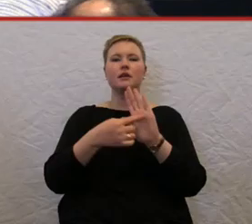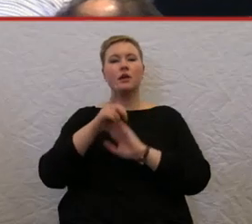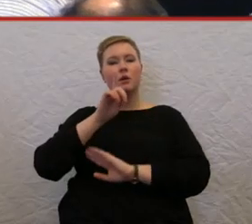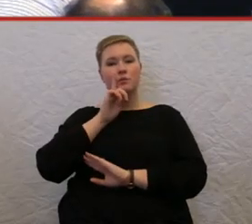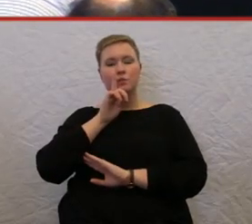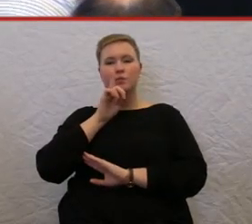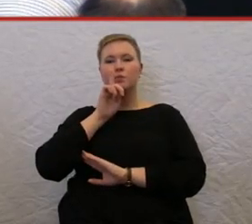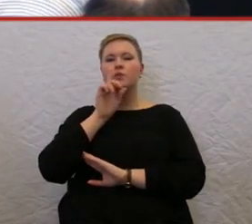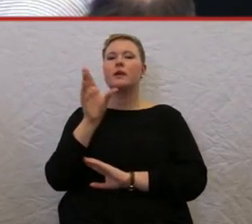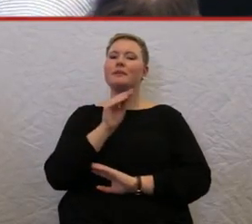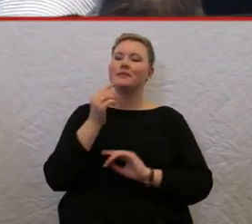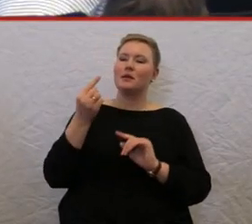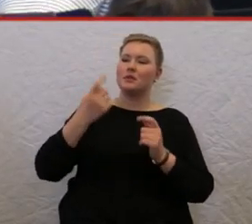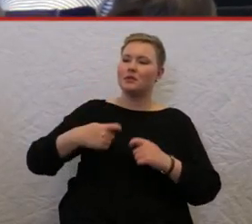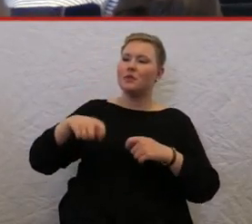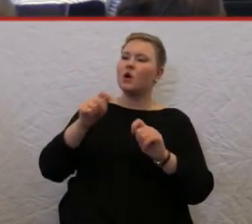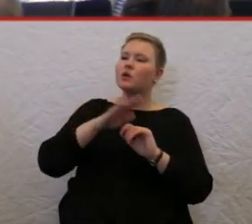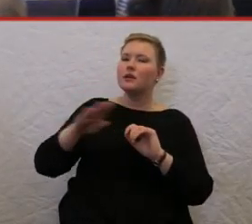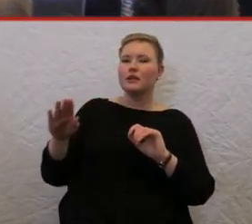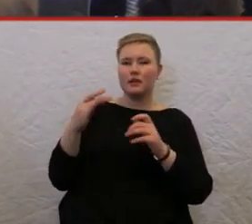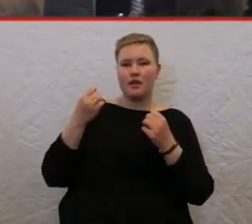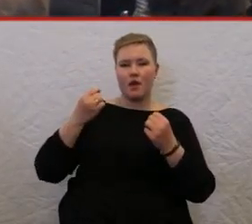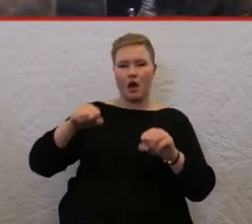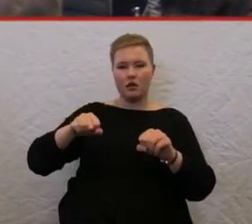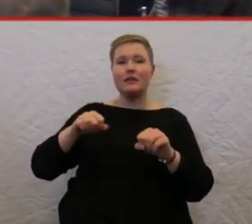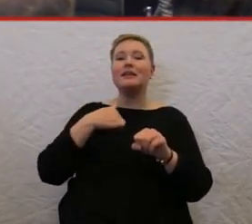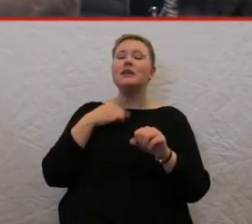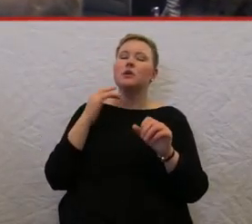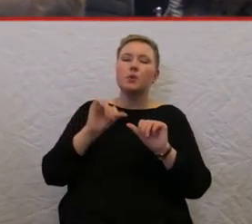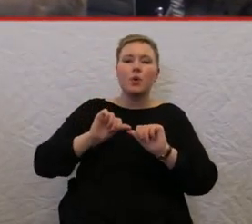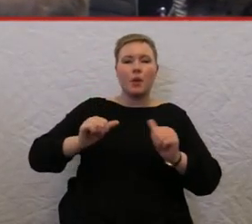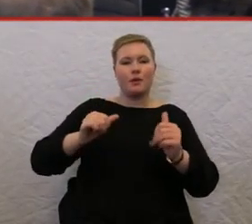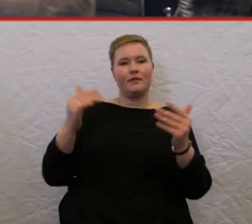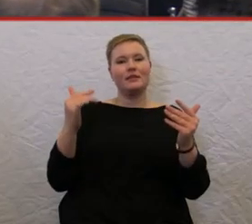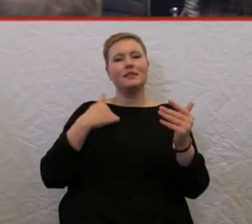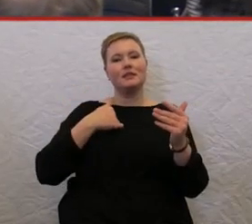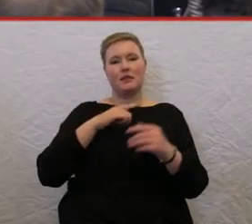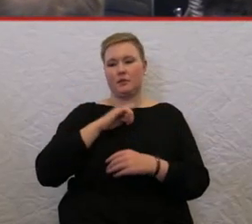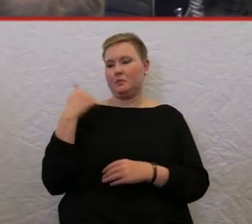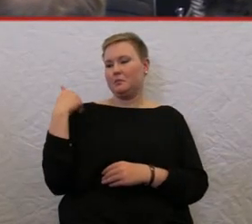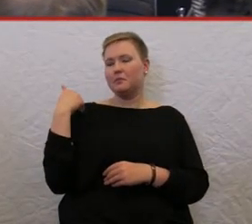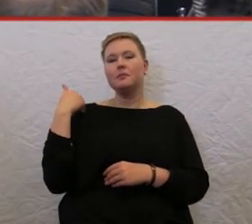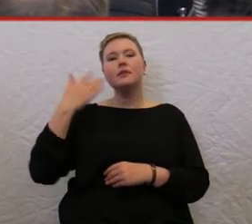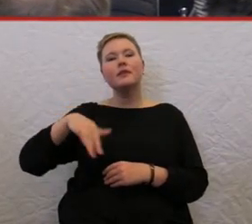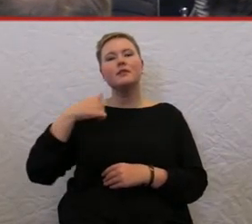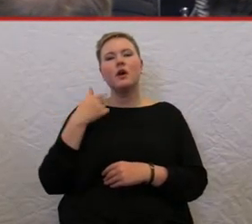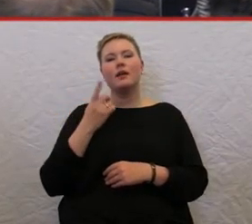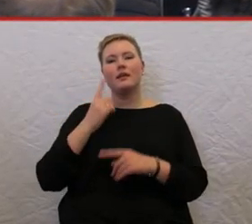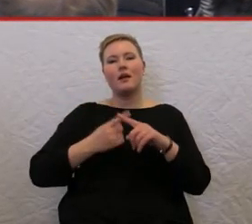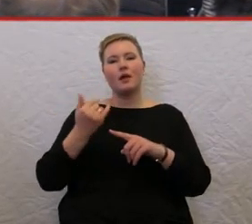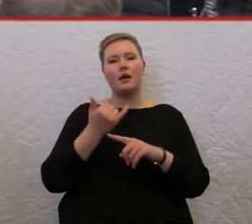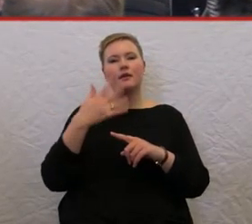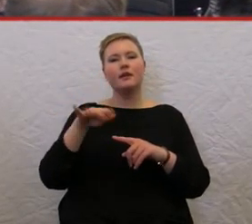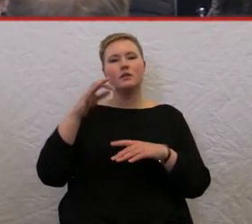mit dem selbstgebauten Kinderwagen, ich hatte zum Glück jetzt kürzlich eben vor anderthalb Jahren, als meine